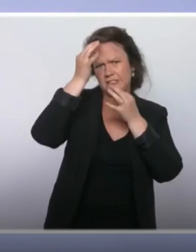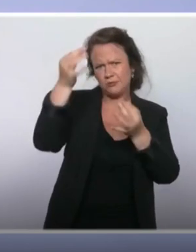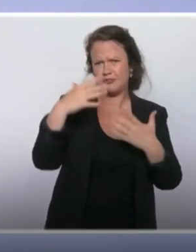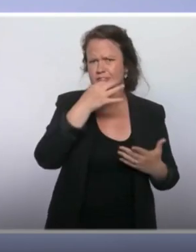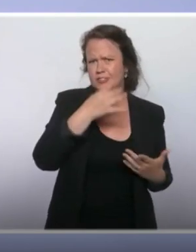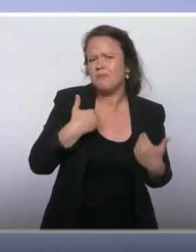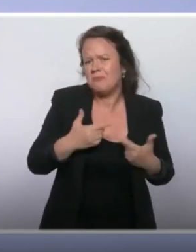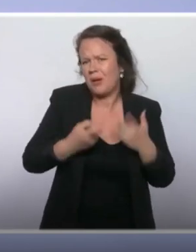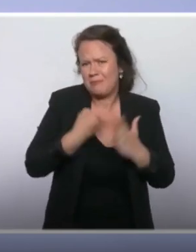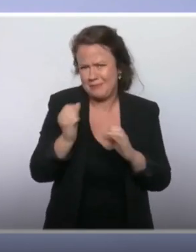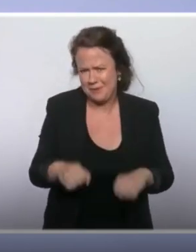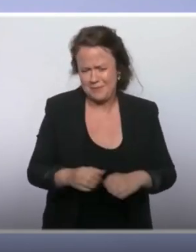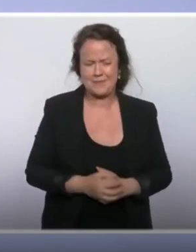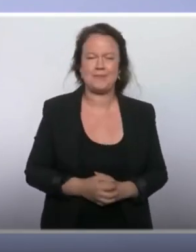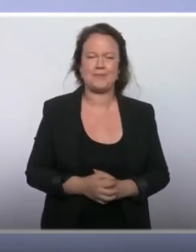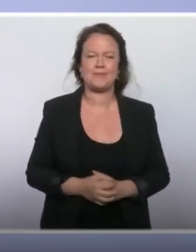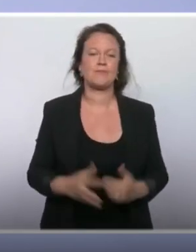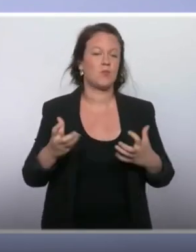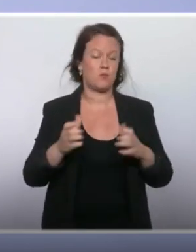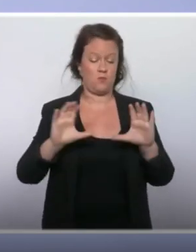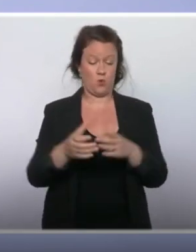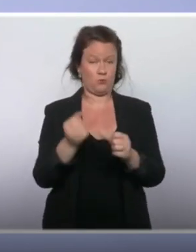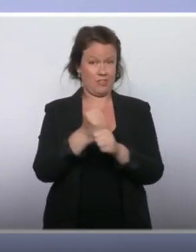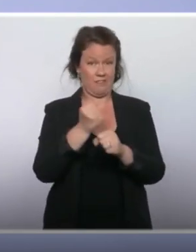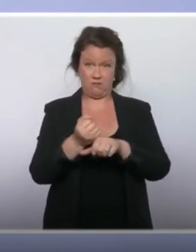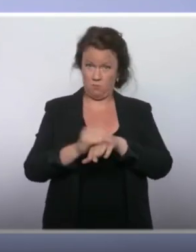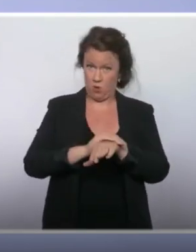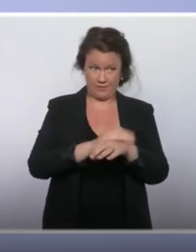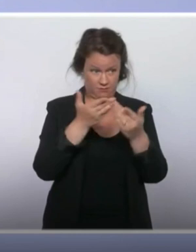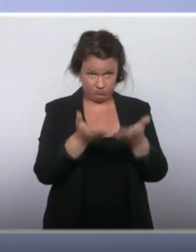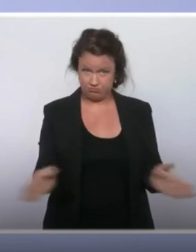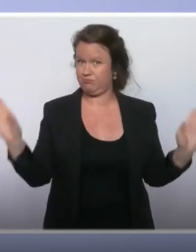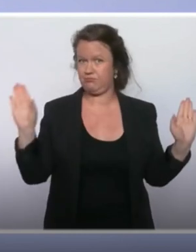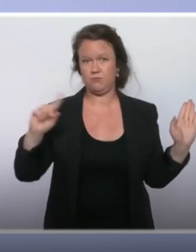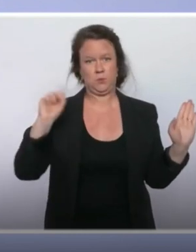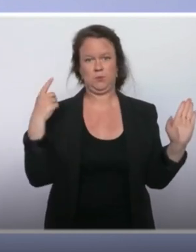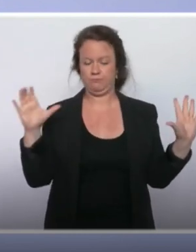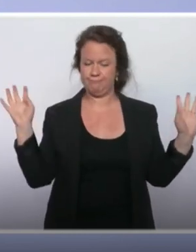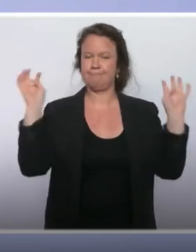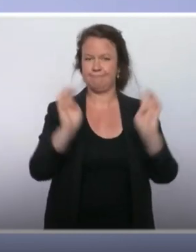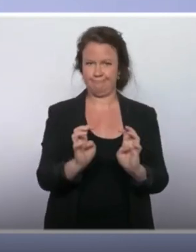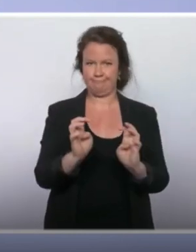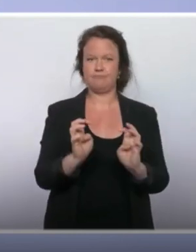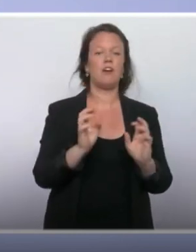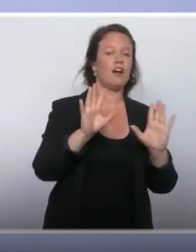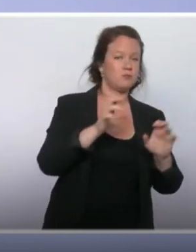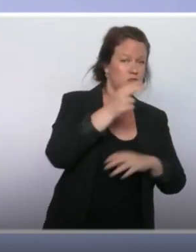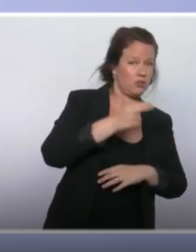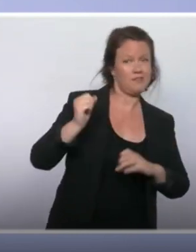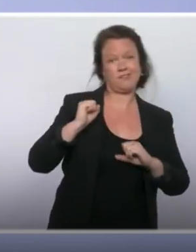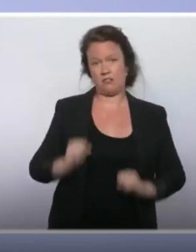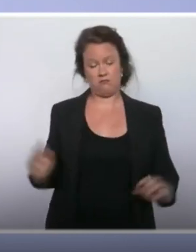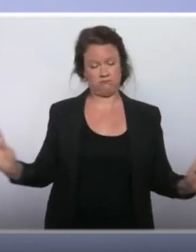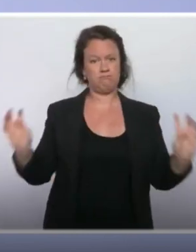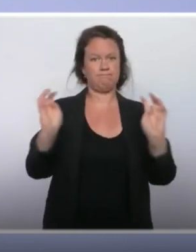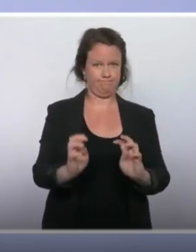Nous souhaitons qu'un groupe de travail transpartisan, qui regroupe des parlementaires de tous les bords politiques et des deux assemblées, puisse se réunir